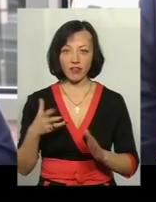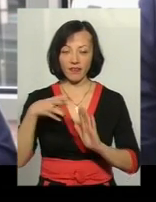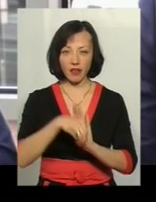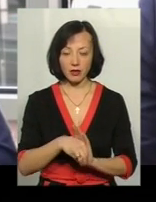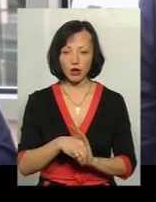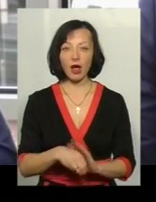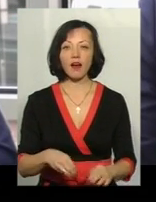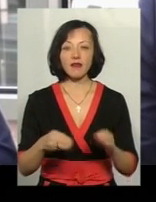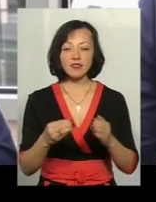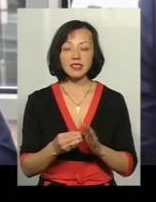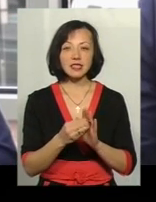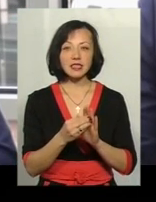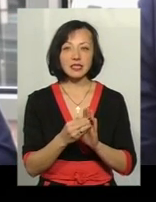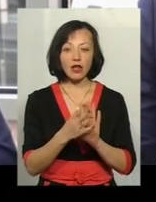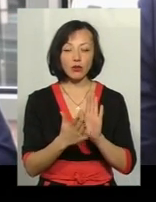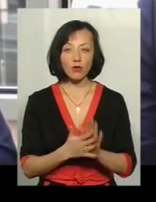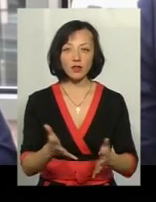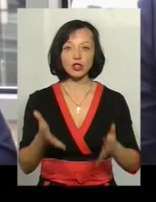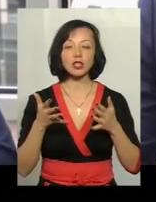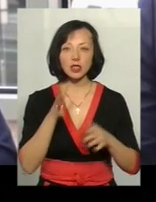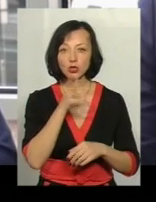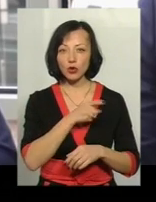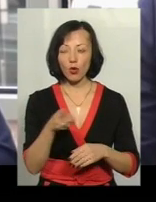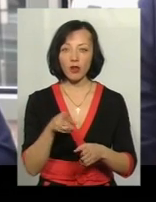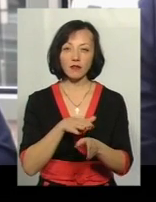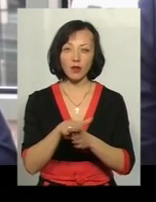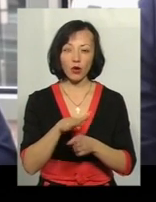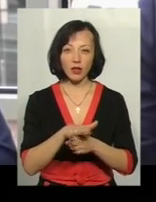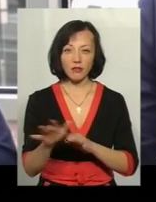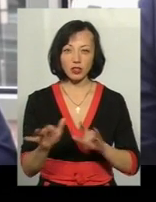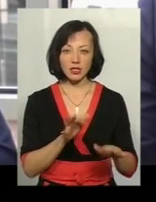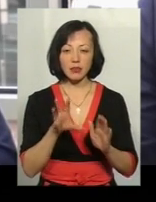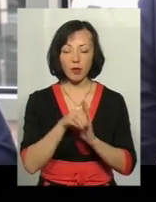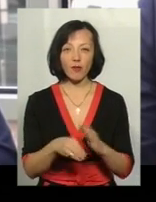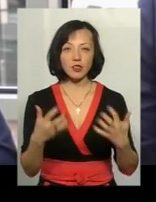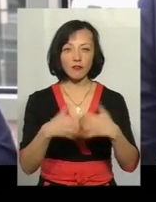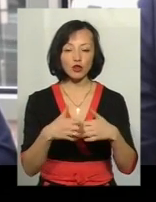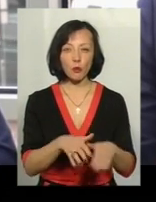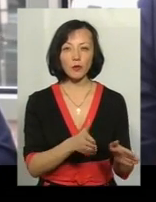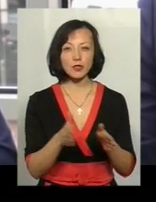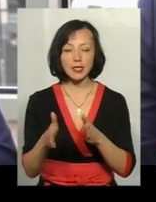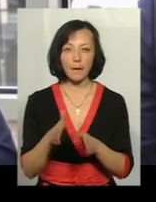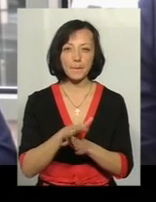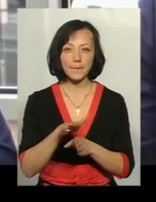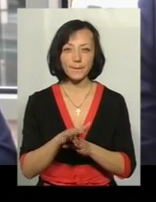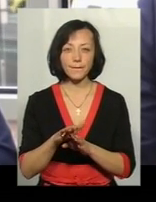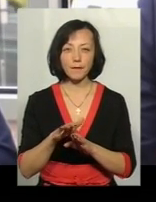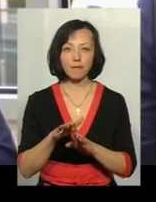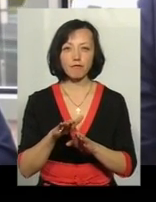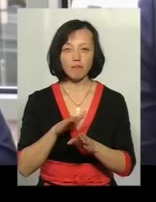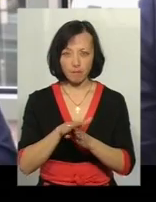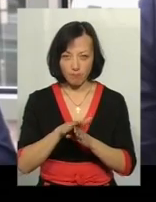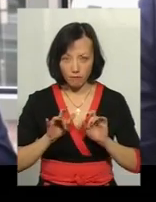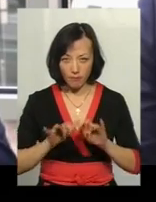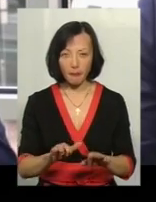Встановлено чіткі строки вчинення виконавчих дій. Запроваджено автоматизовану систему виконавчого провадження та